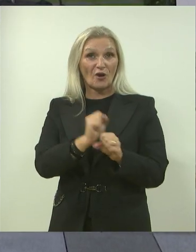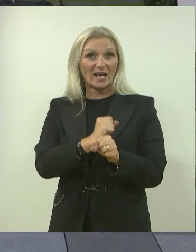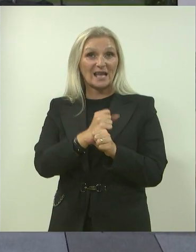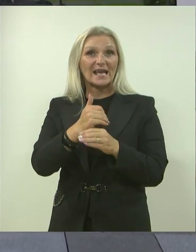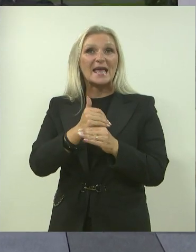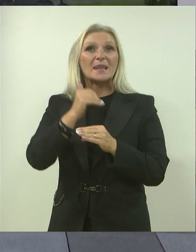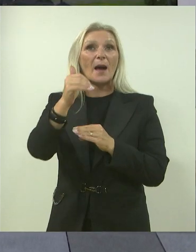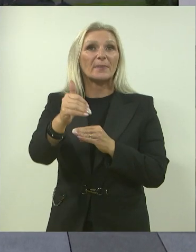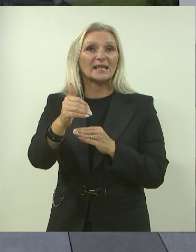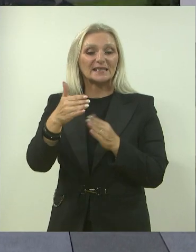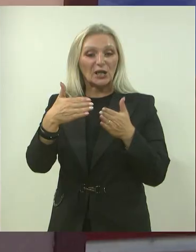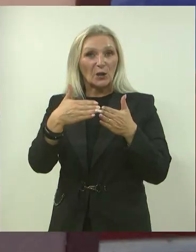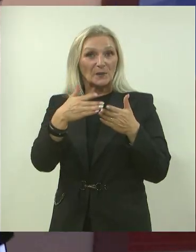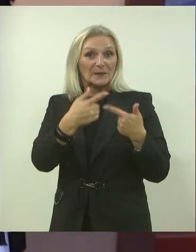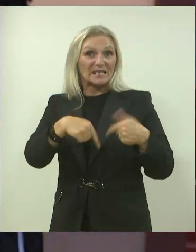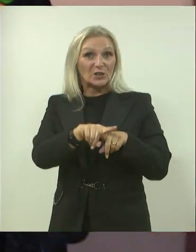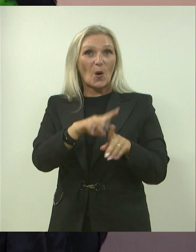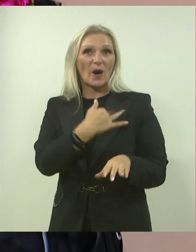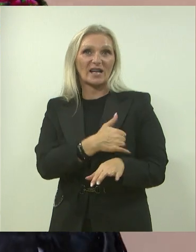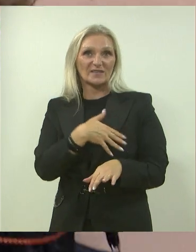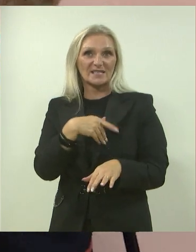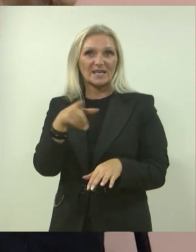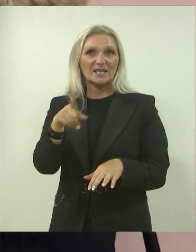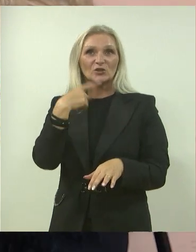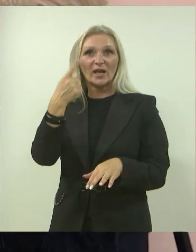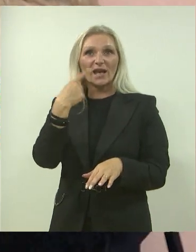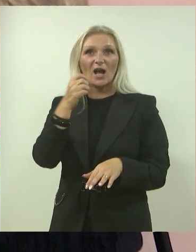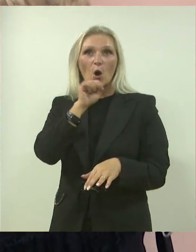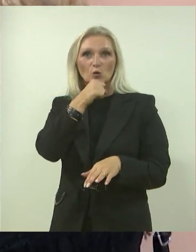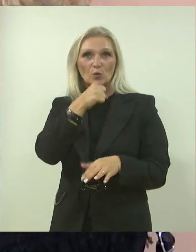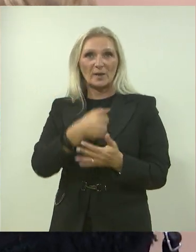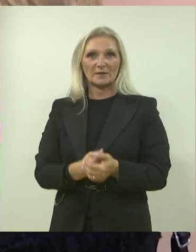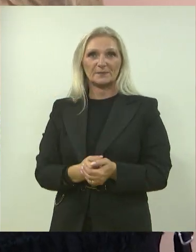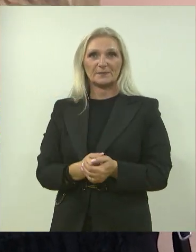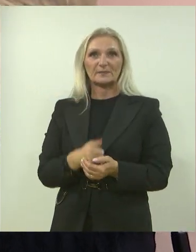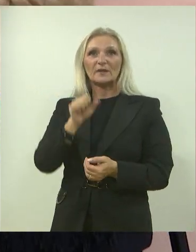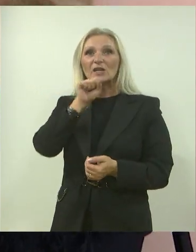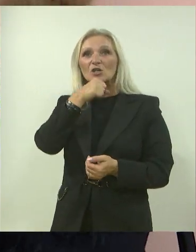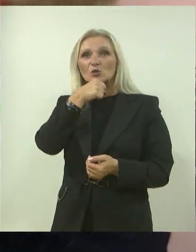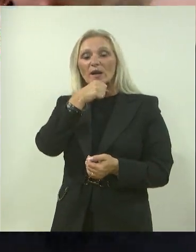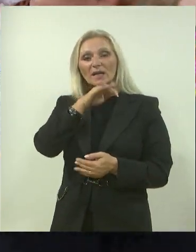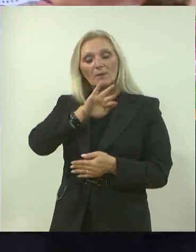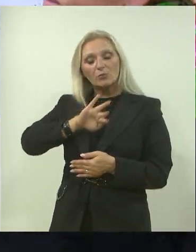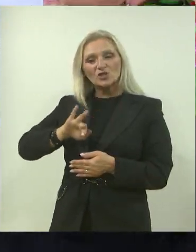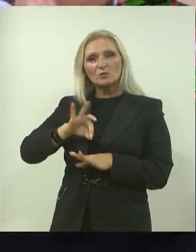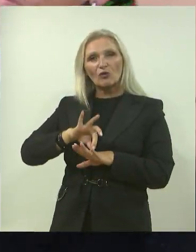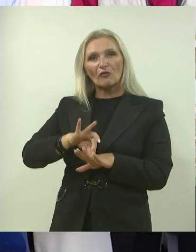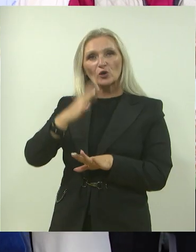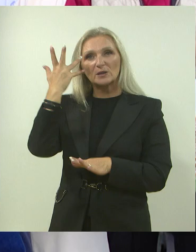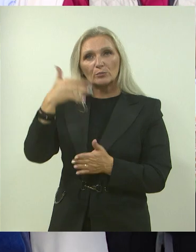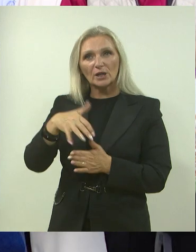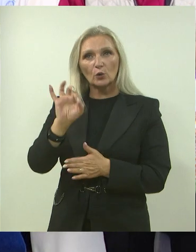najnaprednijih kutaka Republike Hrvatske. Tom je prilikom kazao župan Stričak. Županija vodi posebnu brigu o njima.